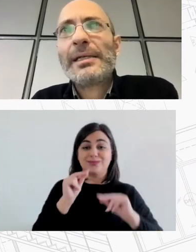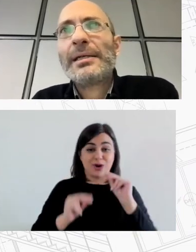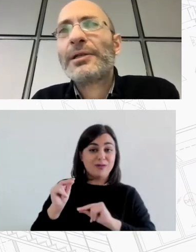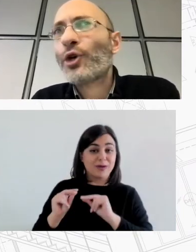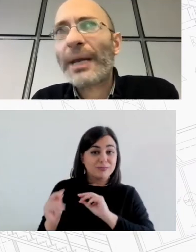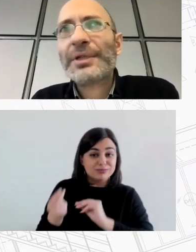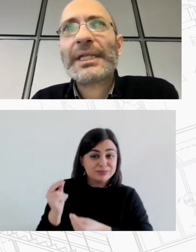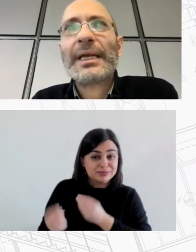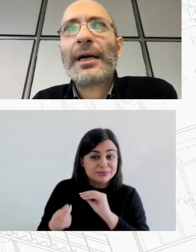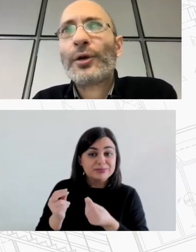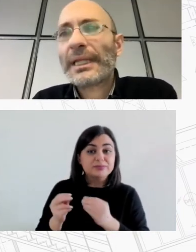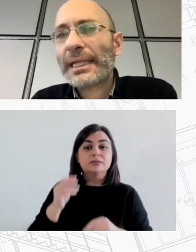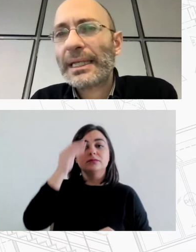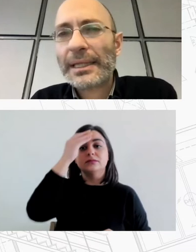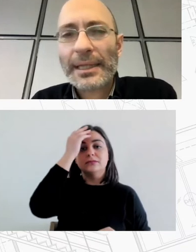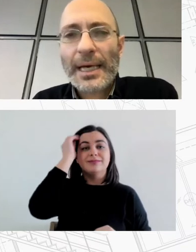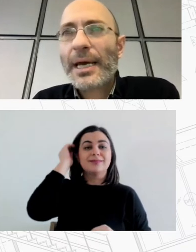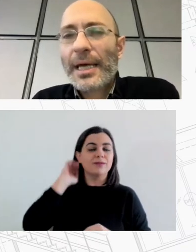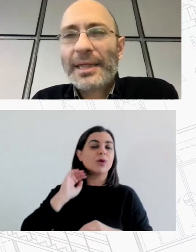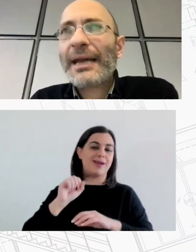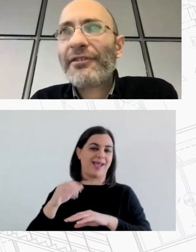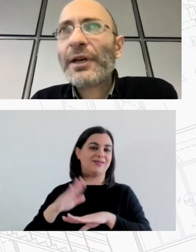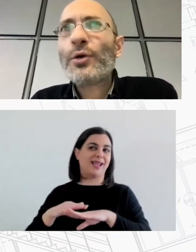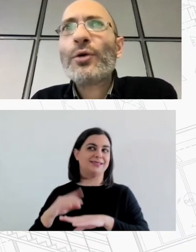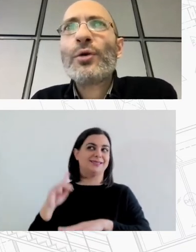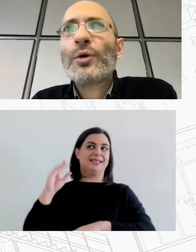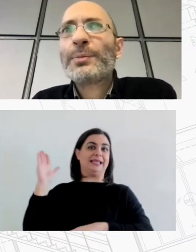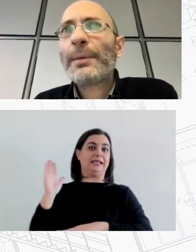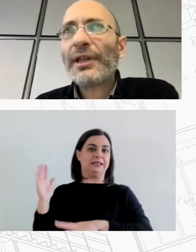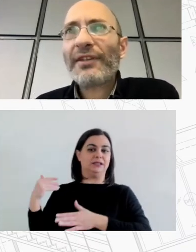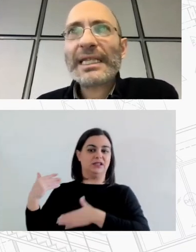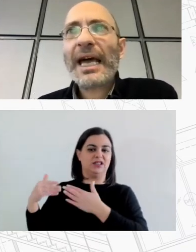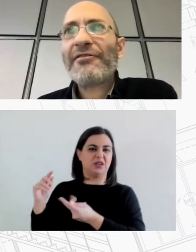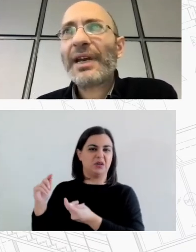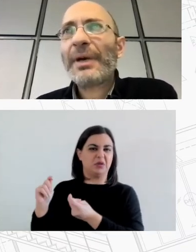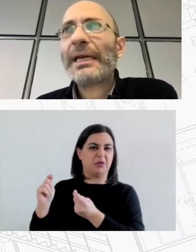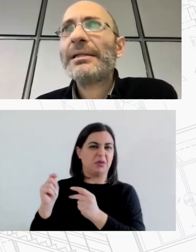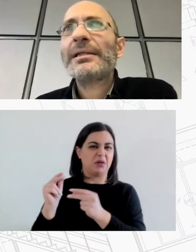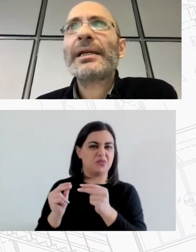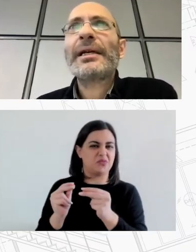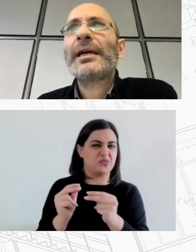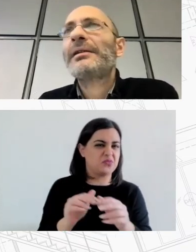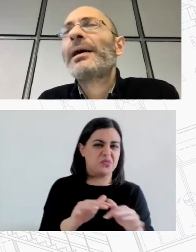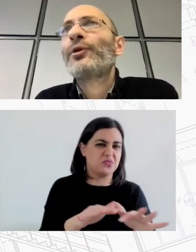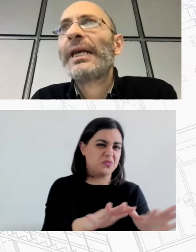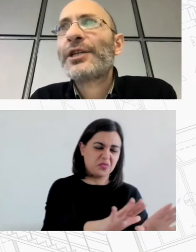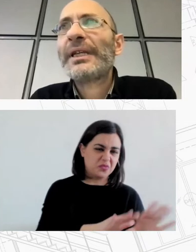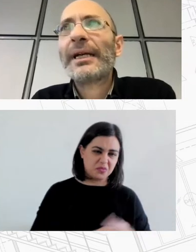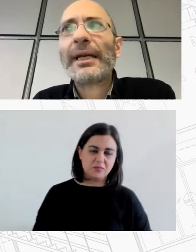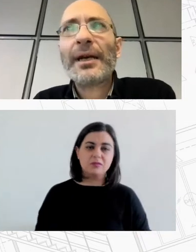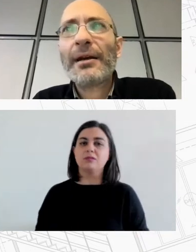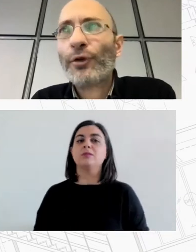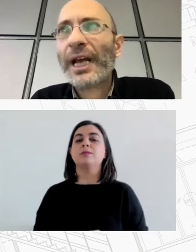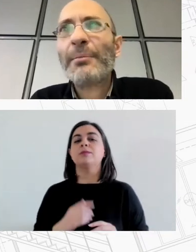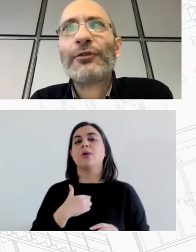οι δυσκολέψεις στα χρόνια της κρίσης Θα αναφέρω ορισμένα από τα βασικά ευρήματα τα αποτελέσματα